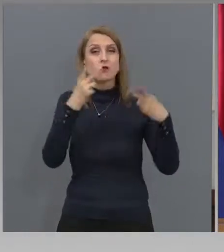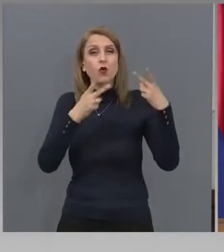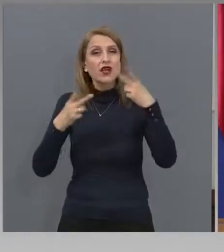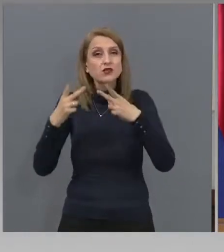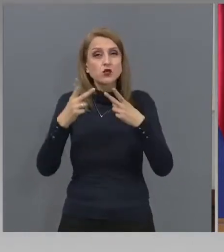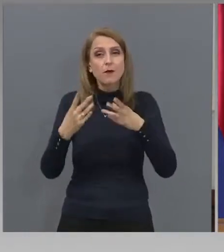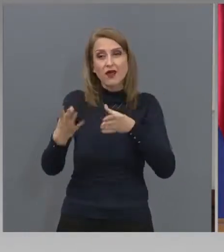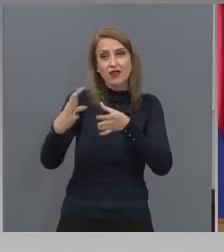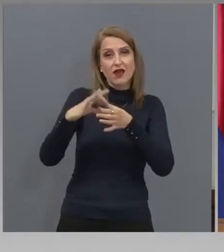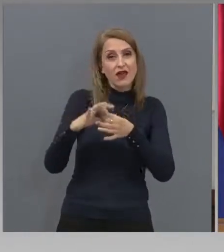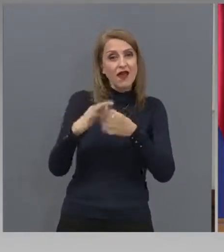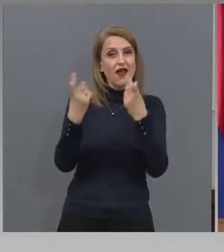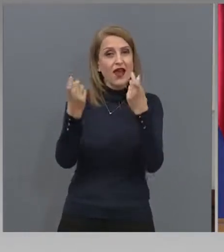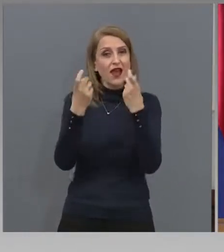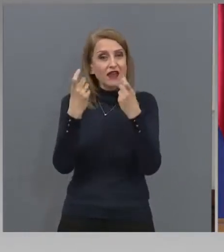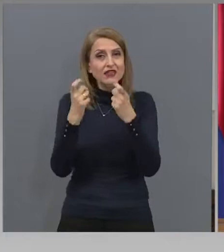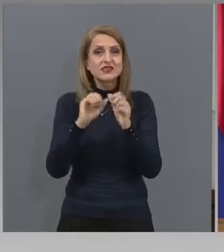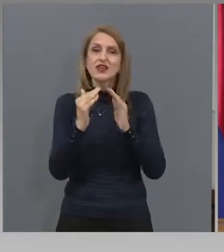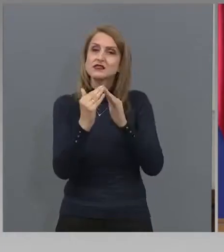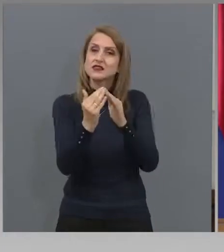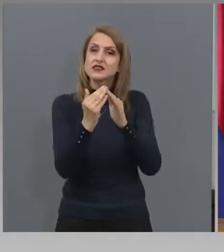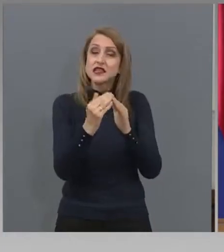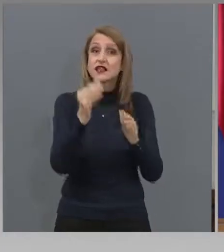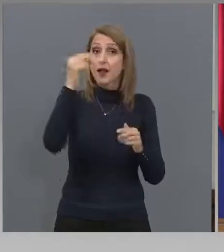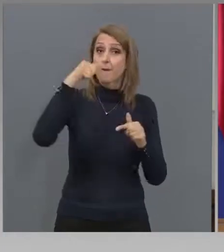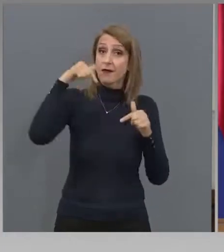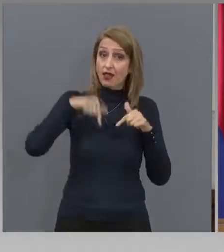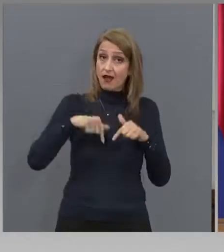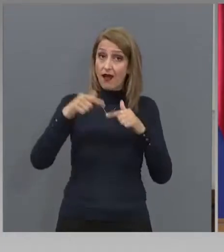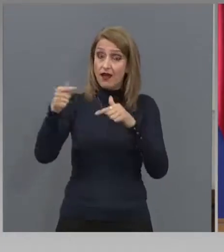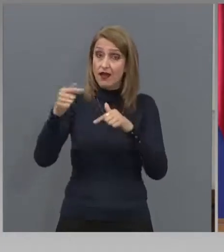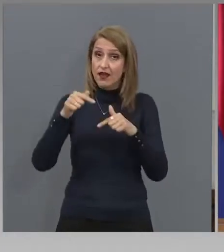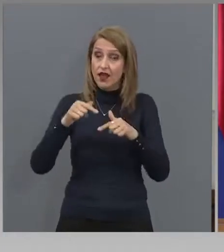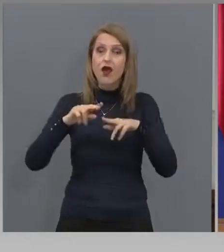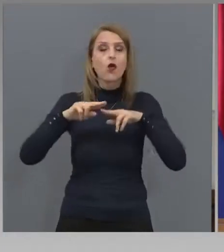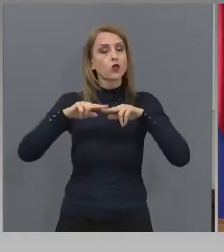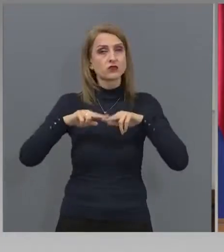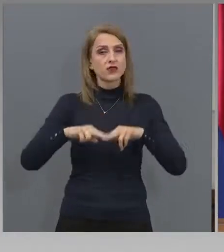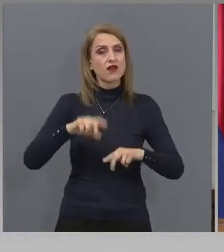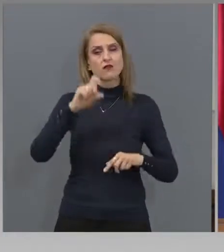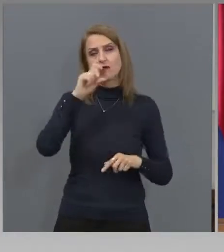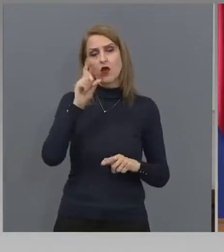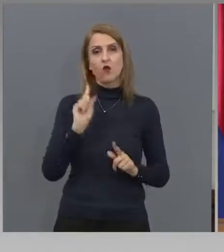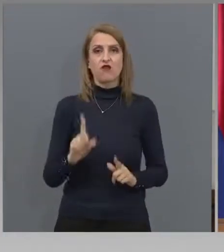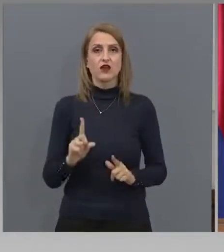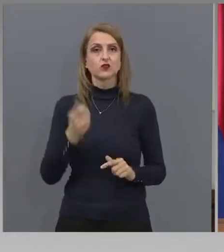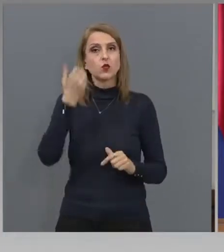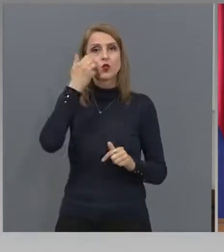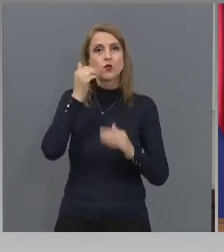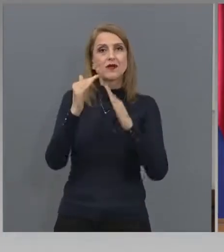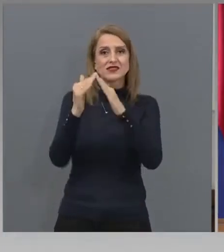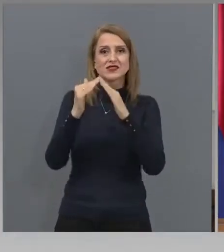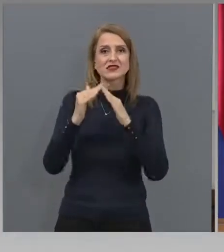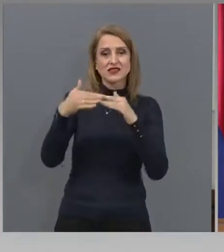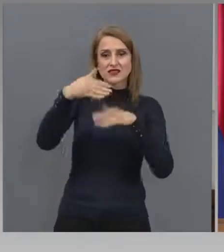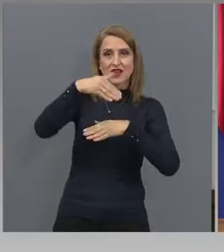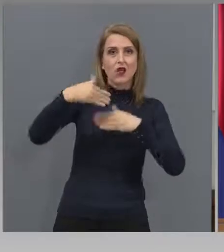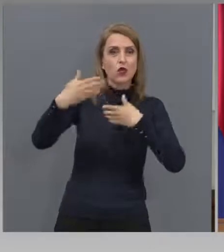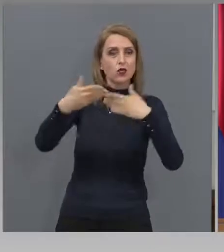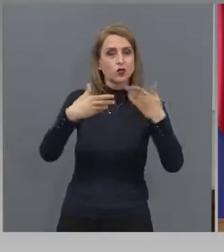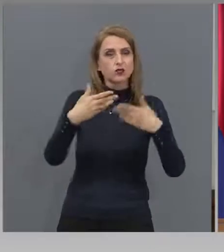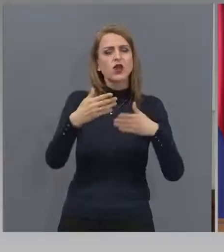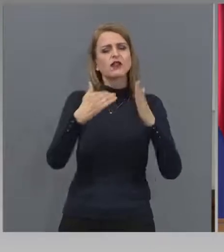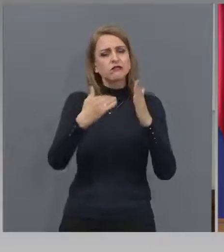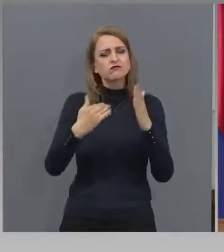и договора за добросъседски отношения с България, остава важно в това отношение. И продължаваме нататък.